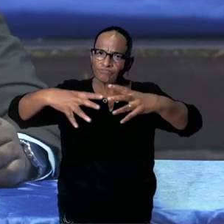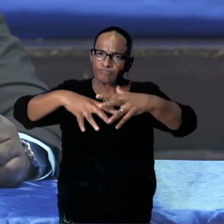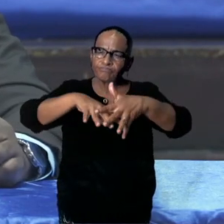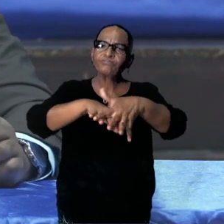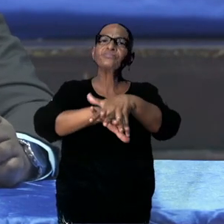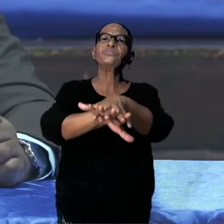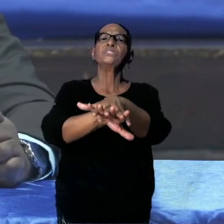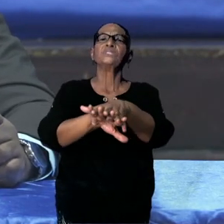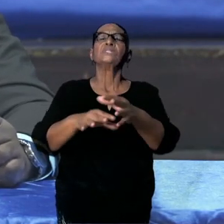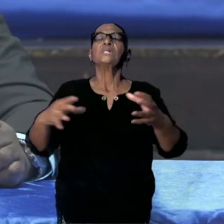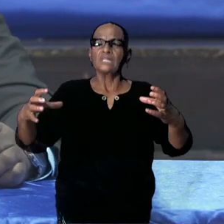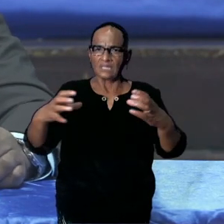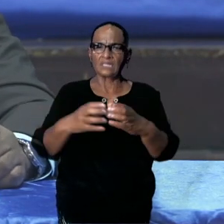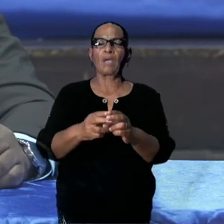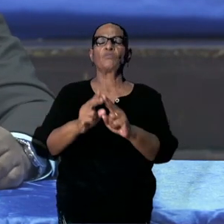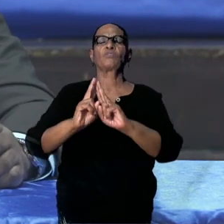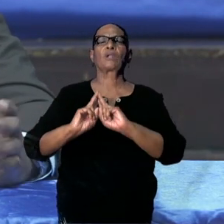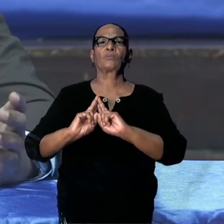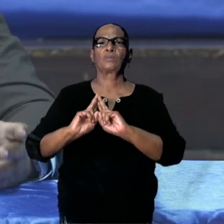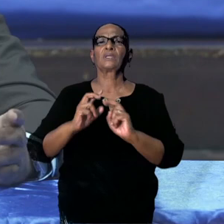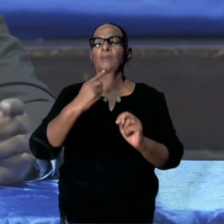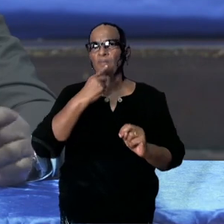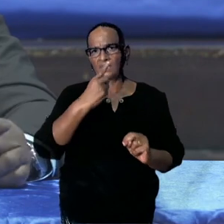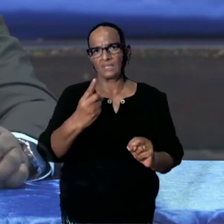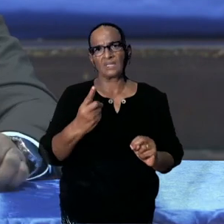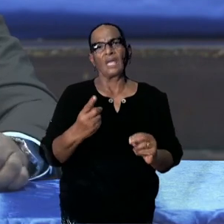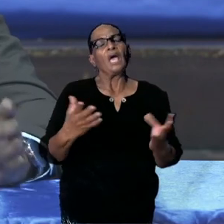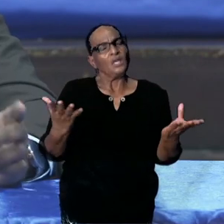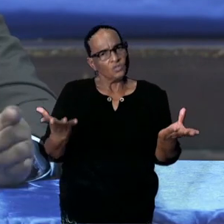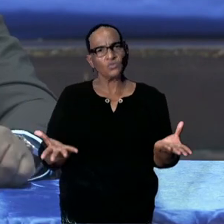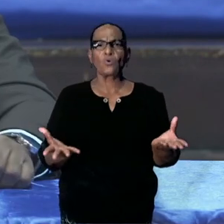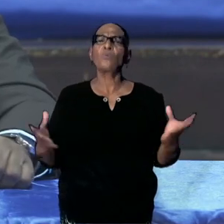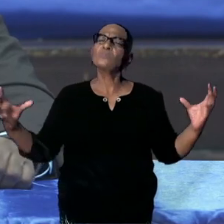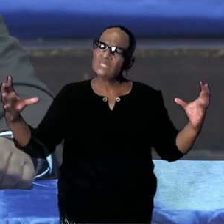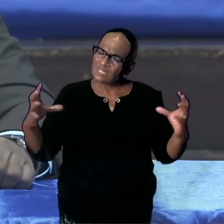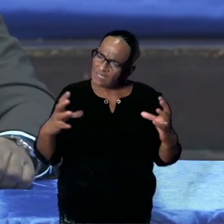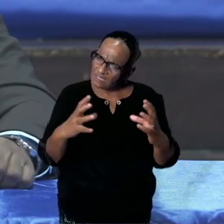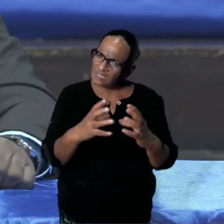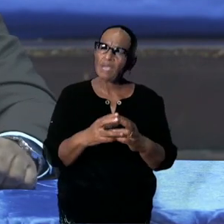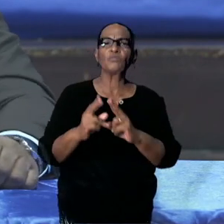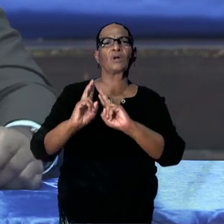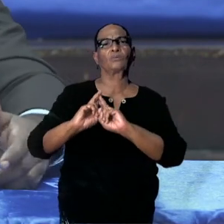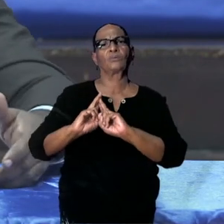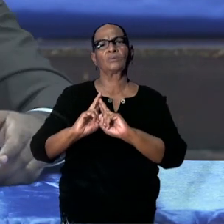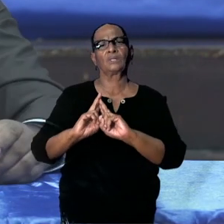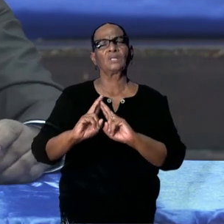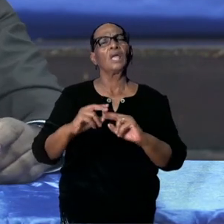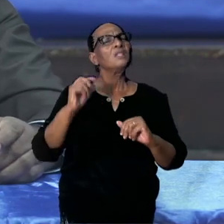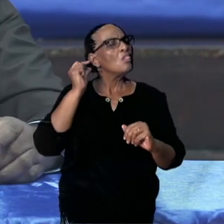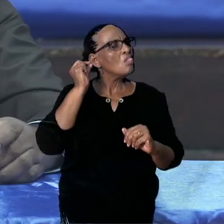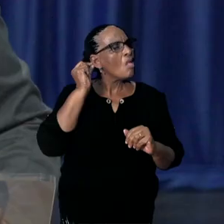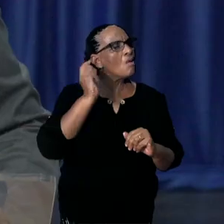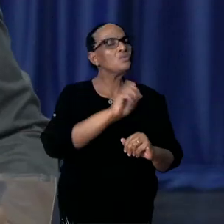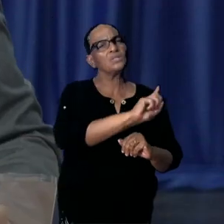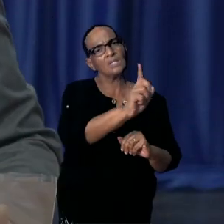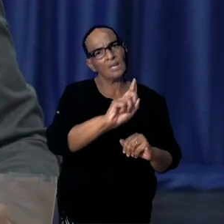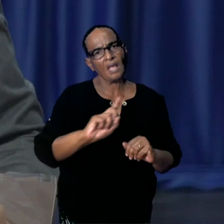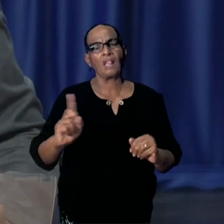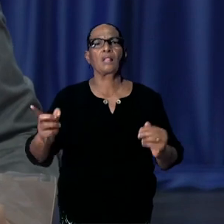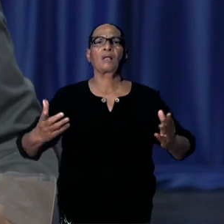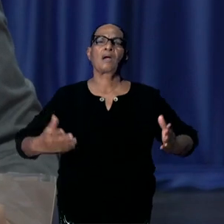Net zoals ik eerder heb aangegeven. En daarvan moeten we het hebben. Een gezamenlijke verantwoordelijkheid. Oké.